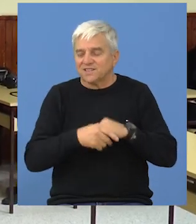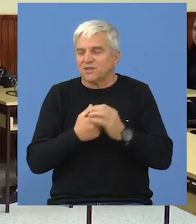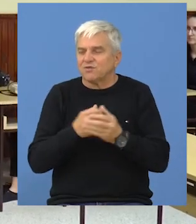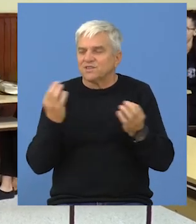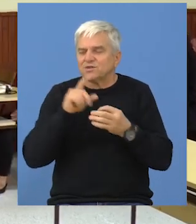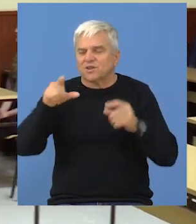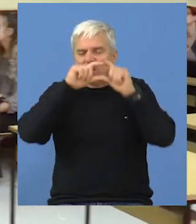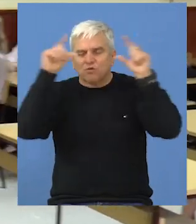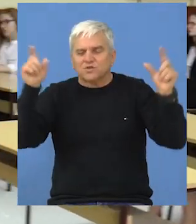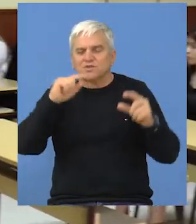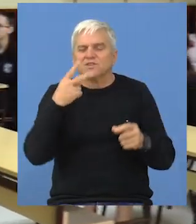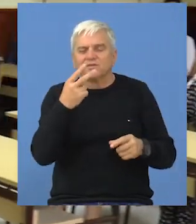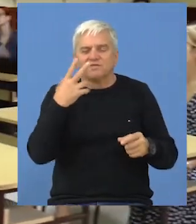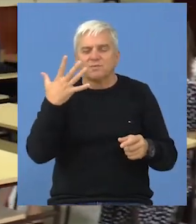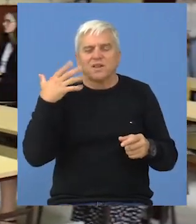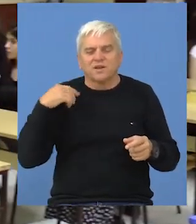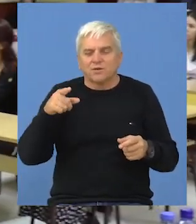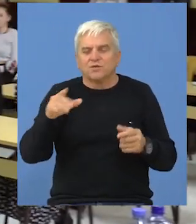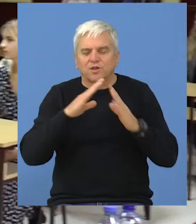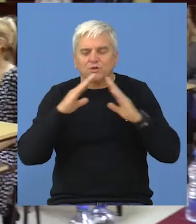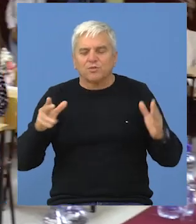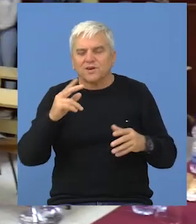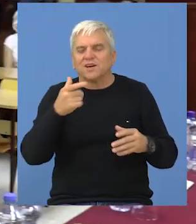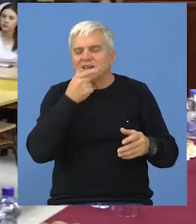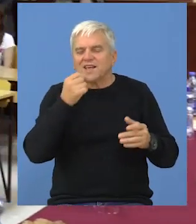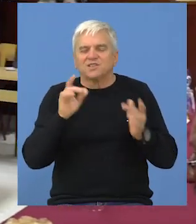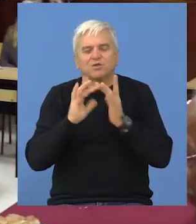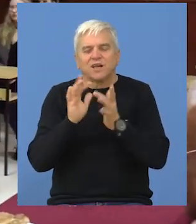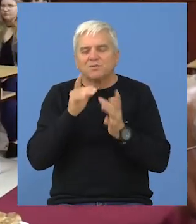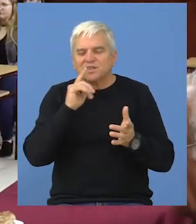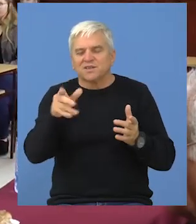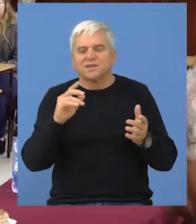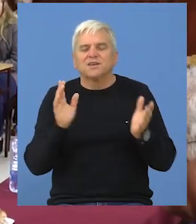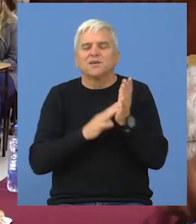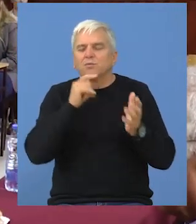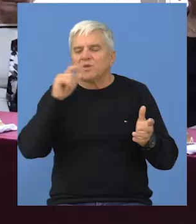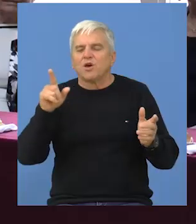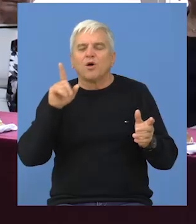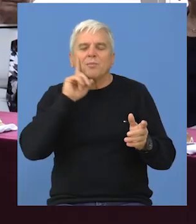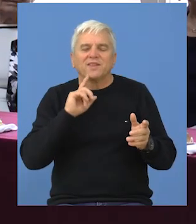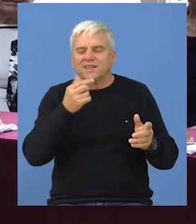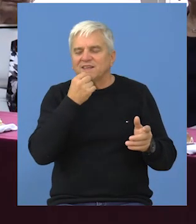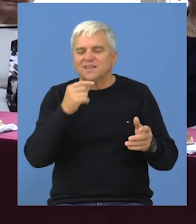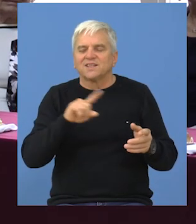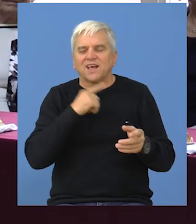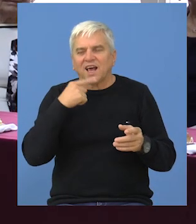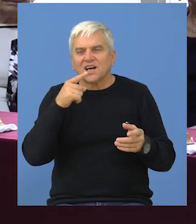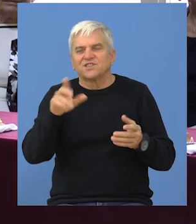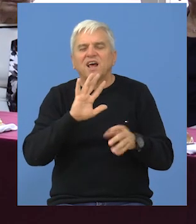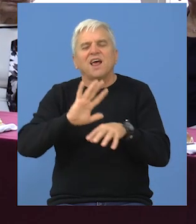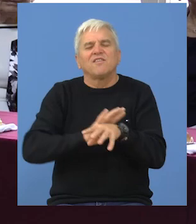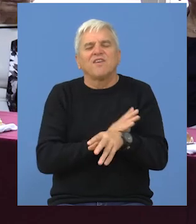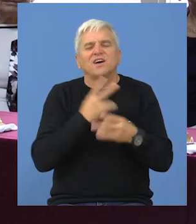izrazio je zadovoljstvo što je ova obrazovna ustanova već 25 godina domaćini jezičkog takmičenja Mio materni jezik i